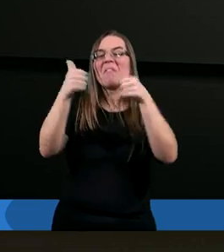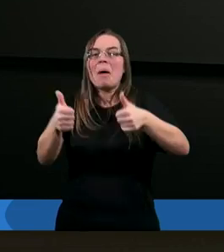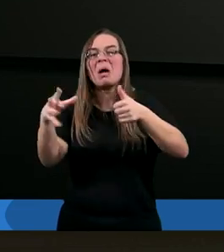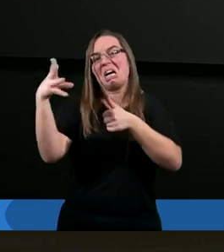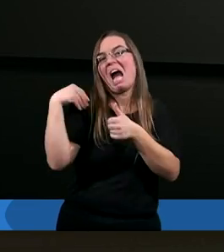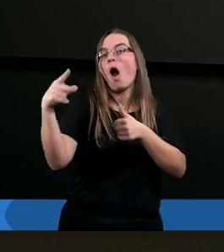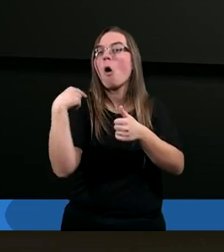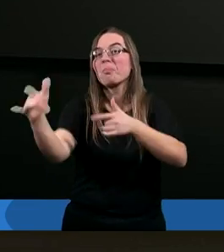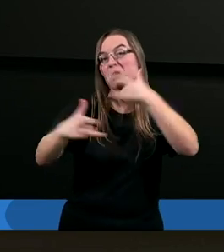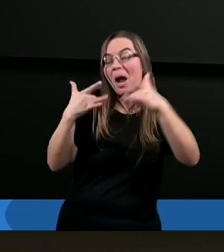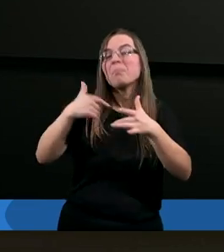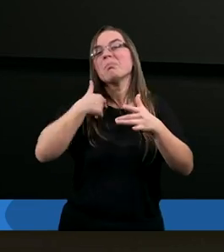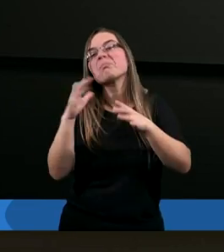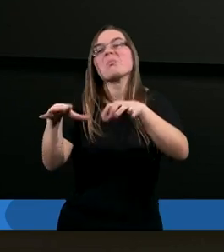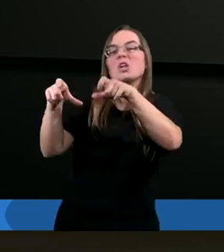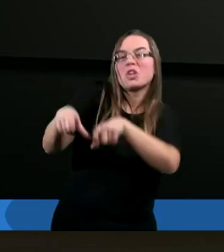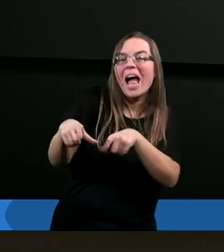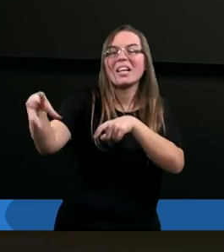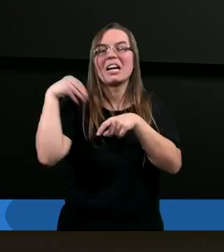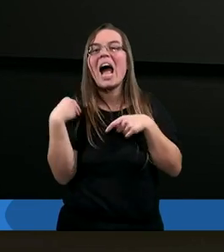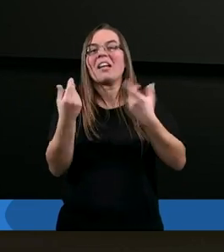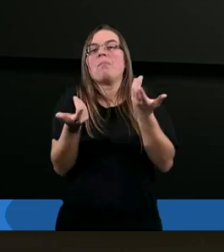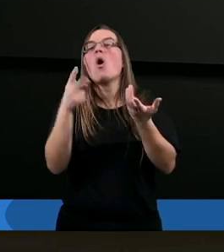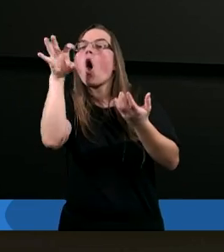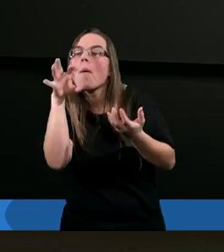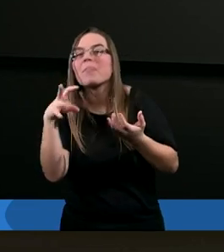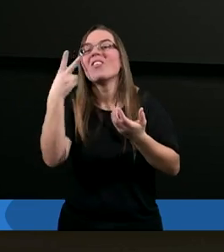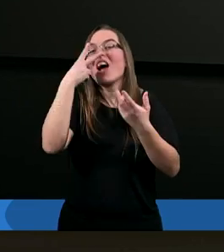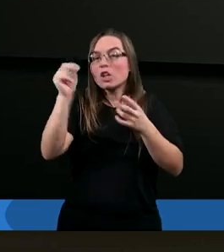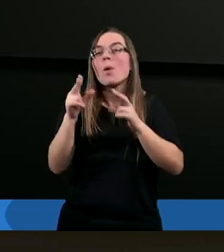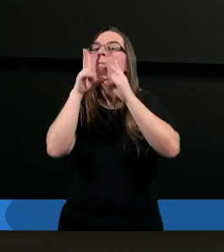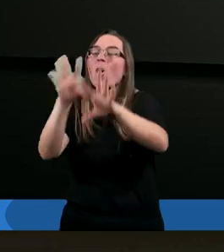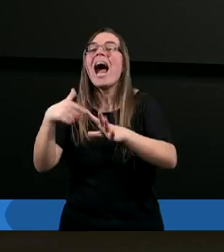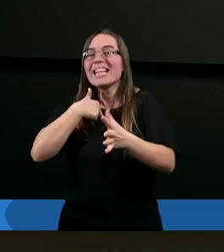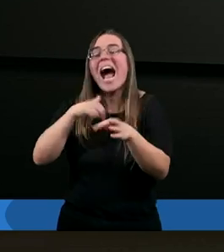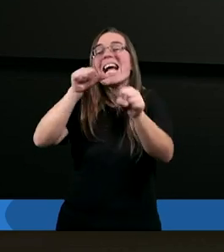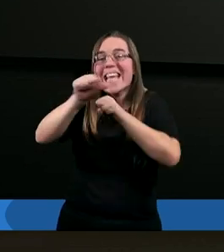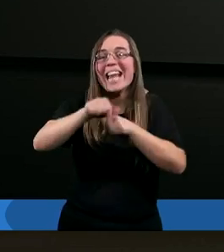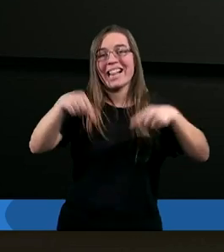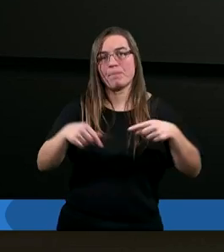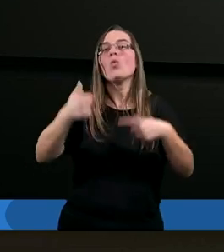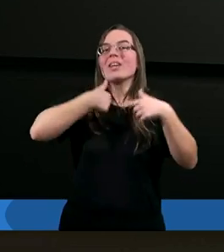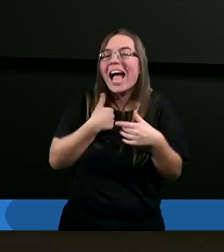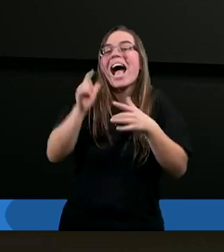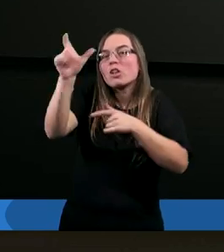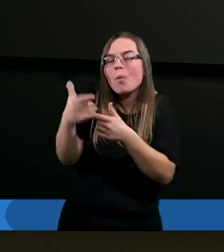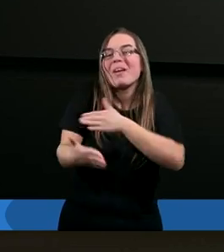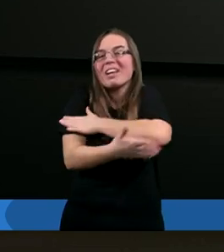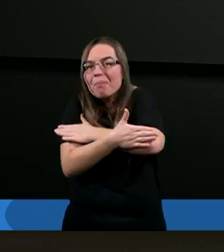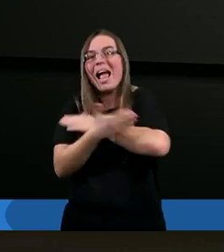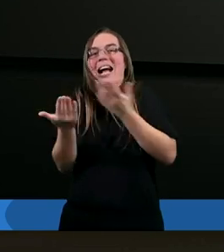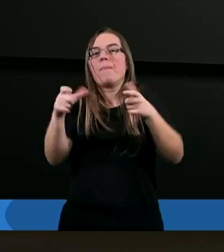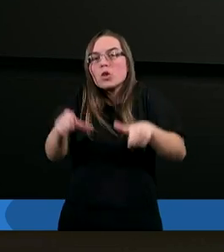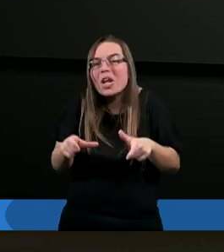objąć go dać mu jakieś znaki że się jest z nim na tyle na ile możemy go zrozumieć chociaż może jego